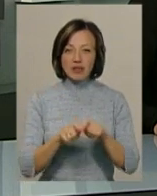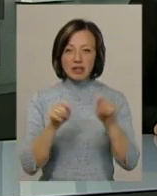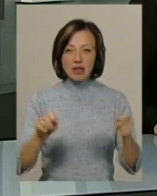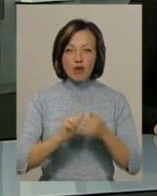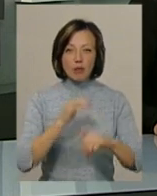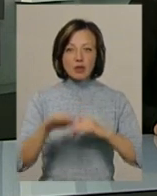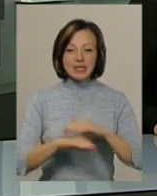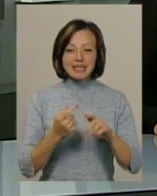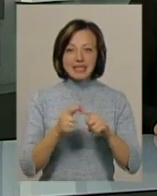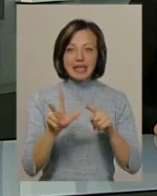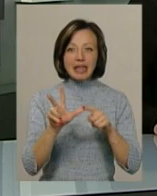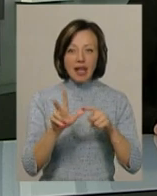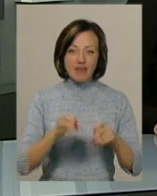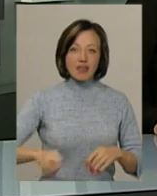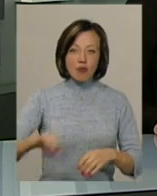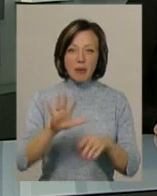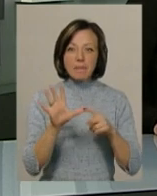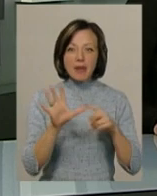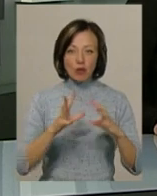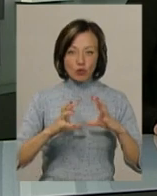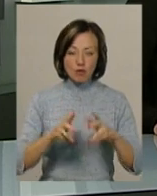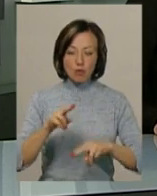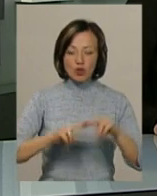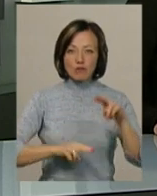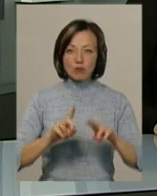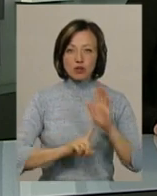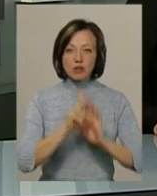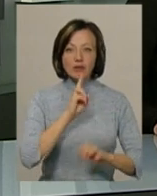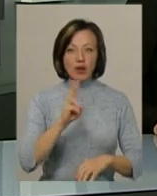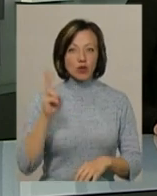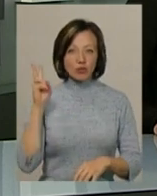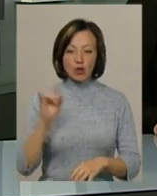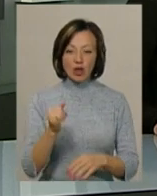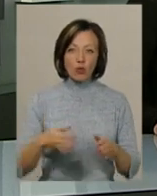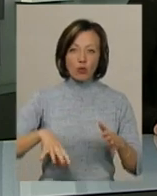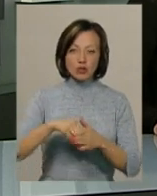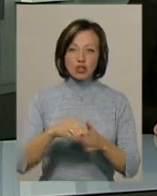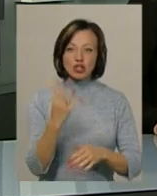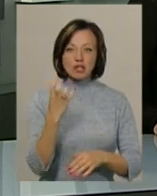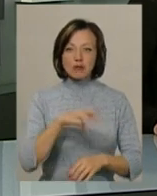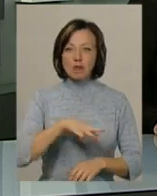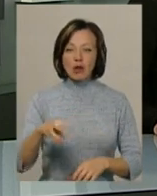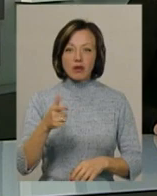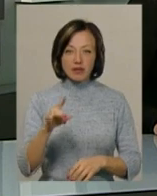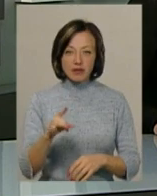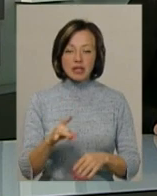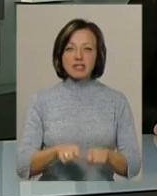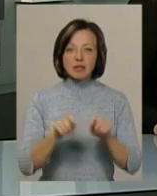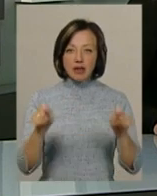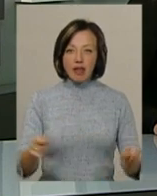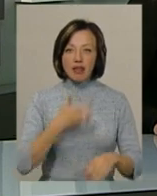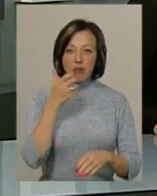тест – третя в Європі та п'ята у світі. Будівництво комплексу почалося два роки тому і коштувало 400 мільйонів гривень. відкриття